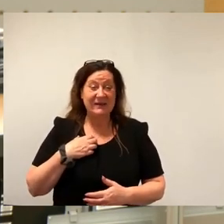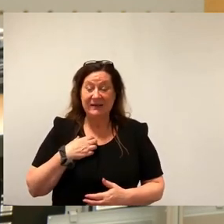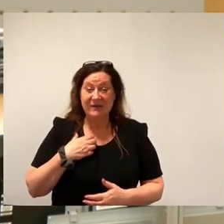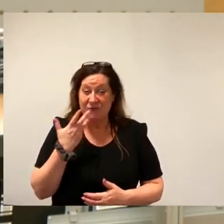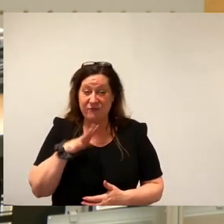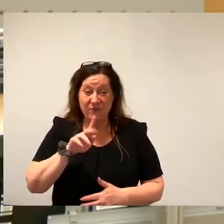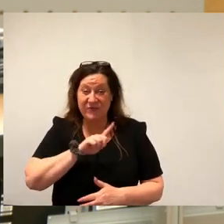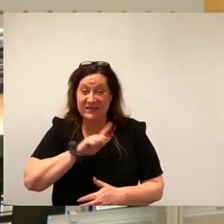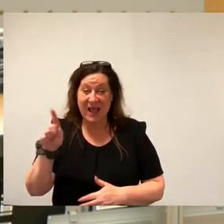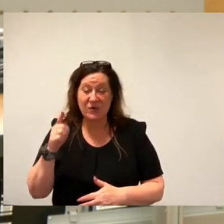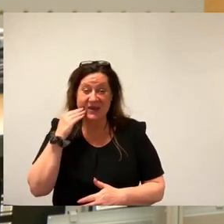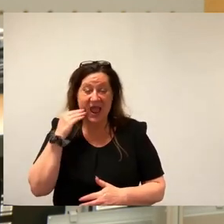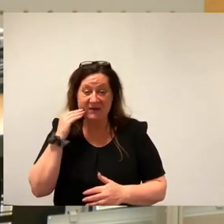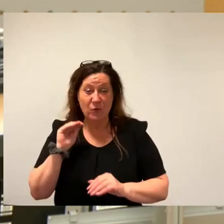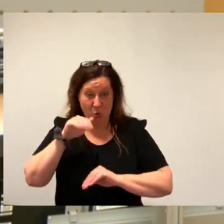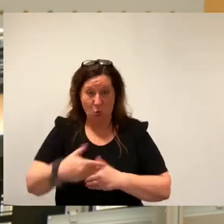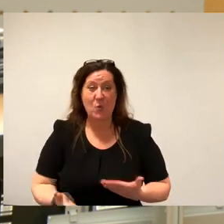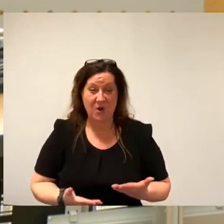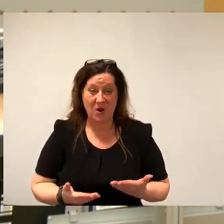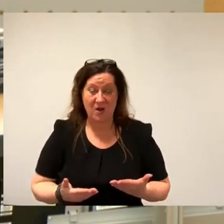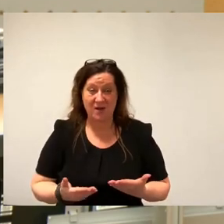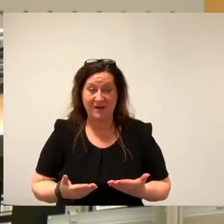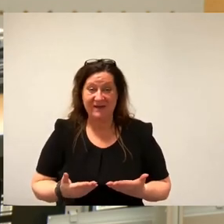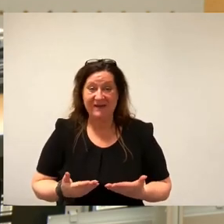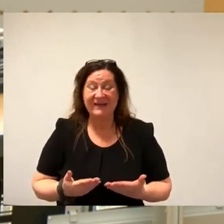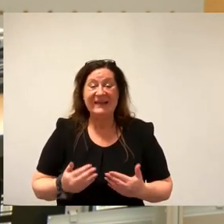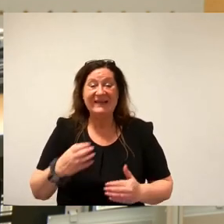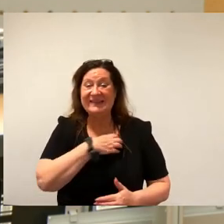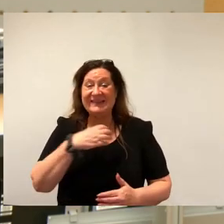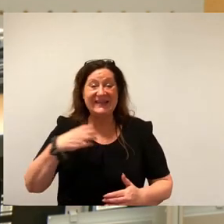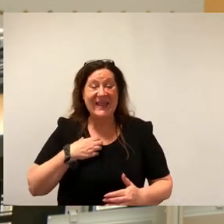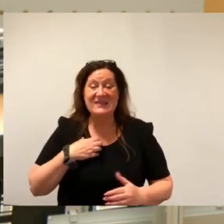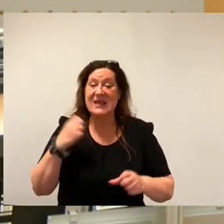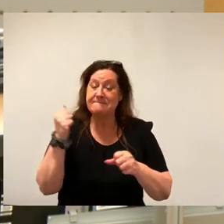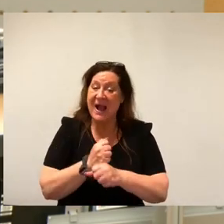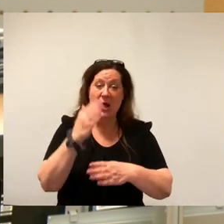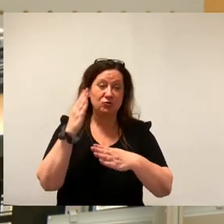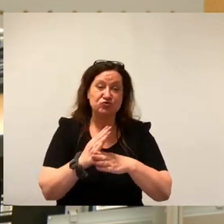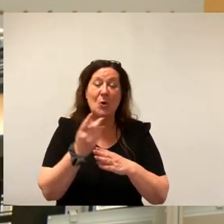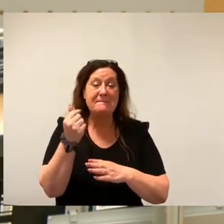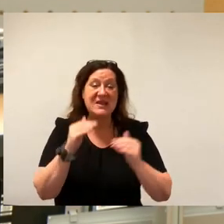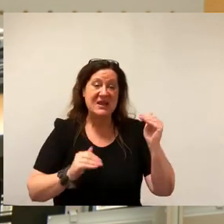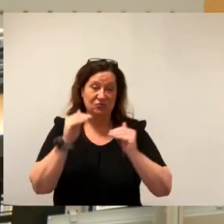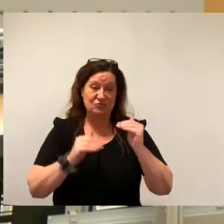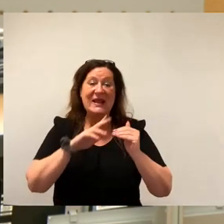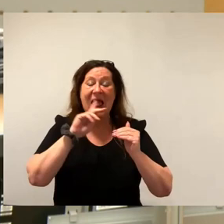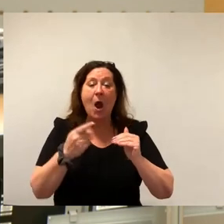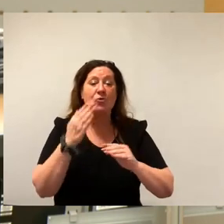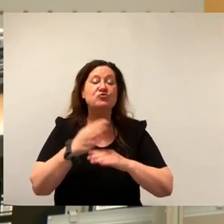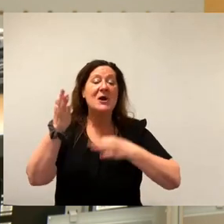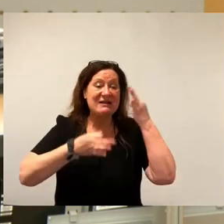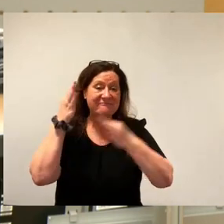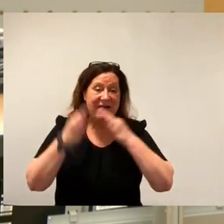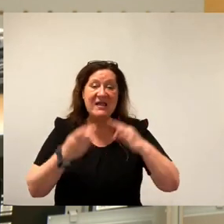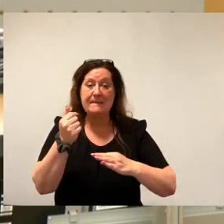Landeshauptstadt Dresden erstellt zudem bereits seit über 20 Jahren nicht nur Mietspiegel, sondern sogar qualifizierte Mietspiegel. Dresden hat